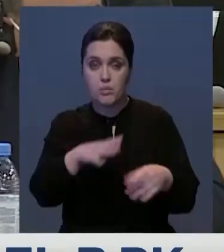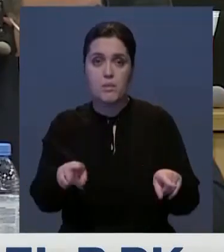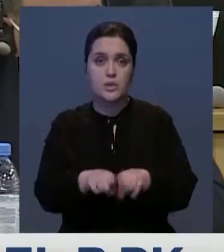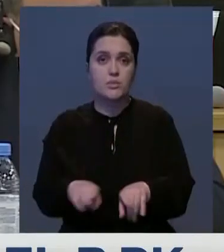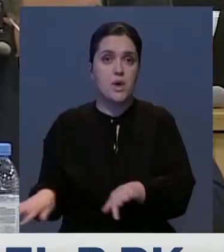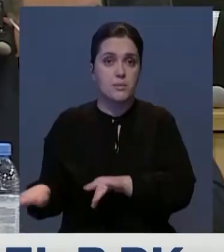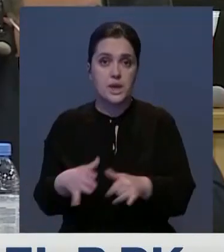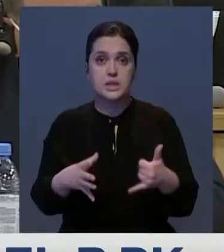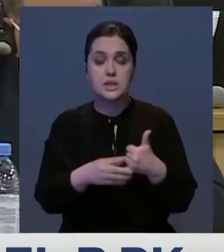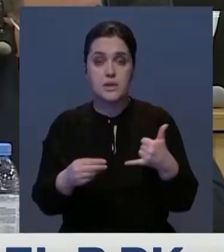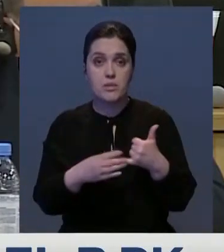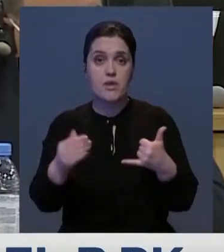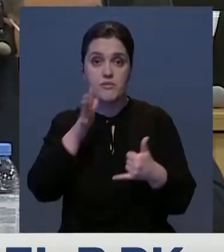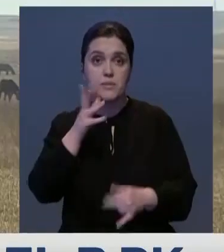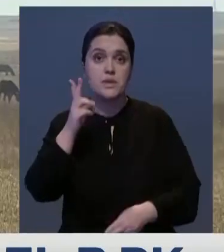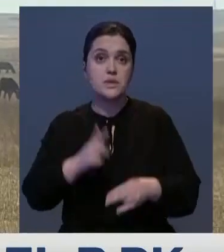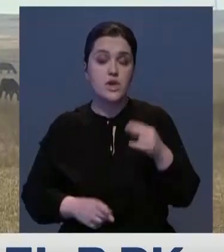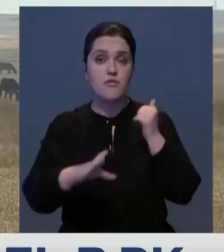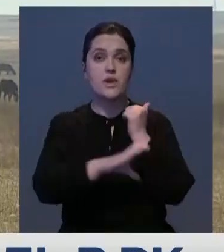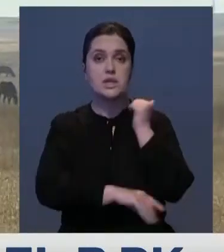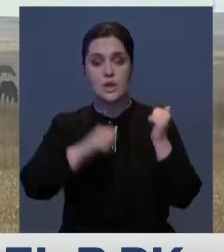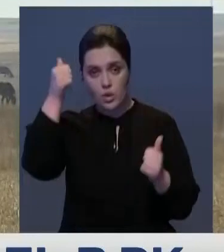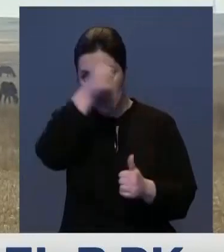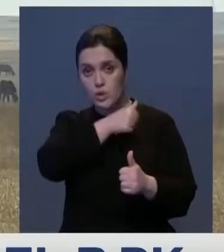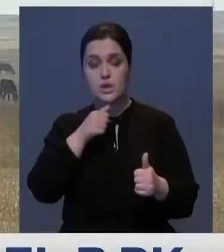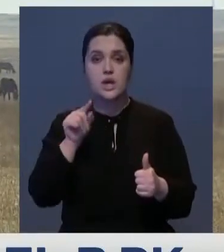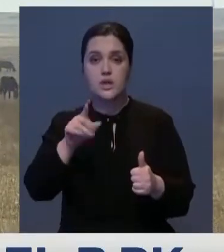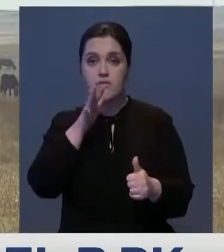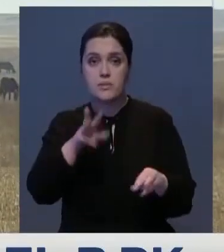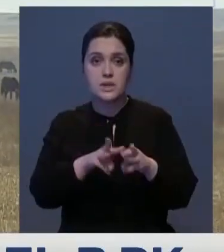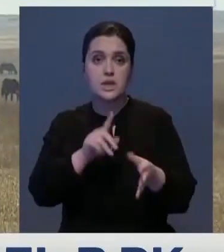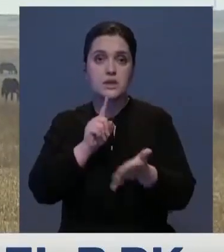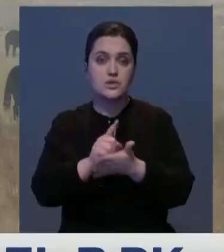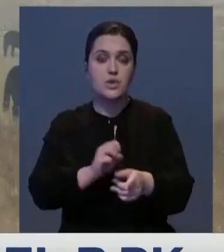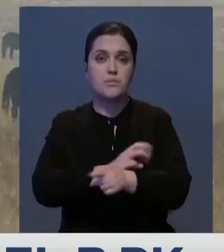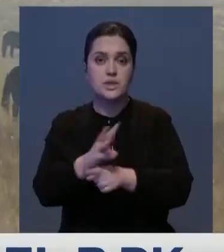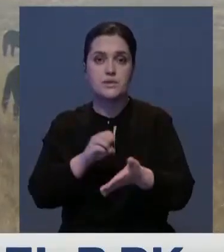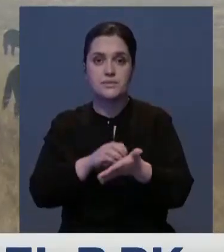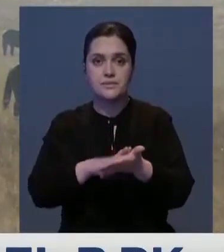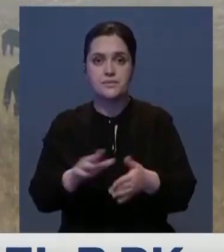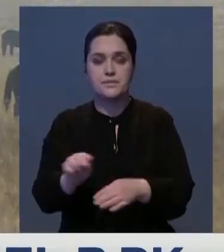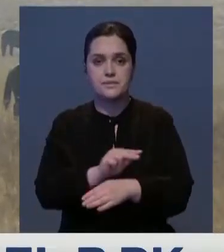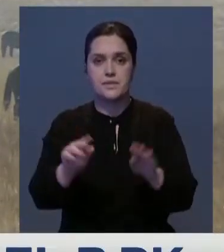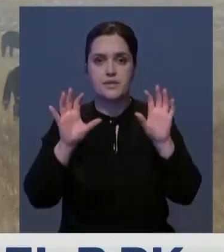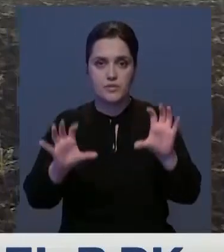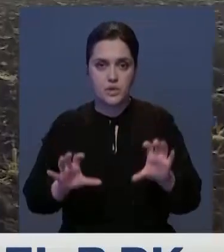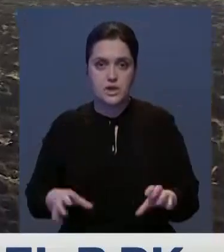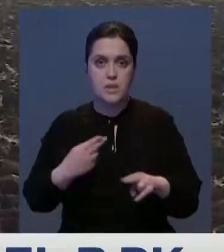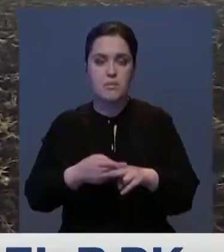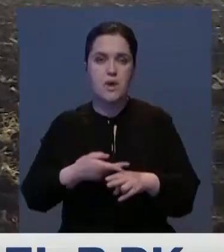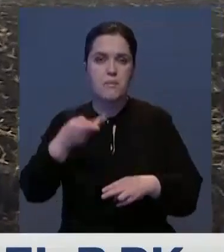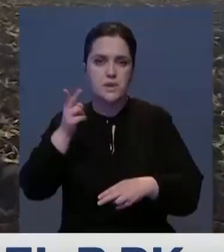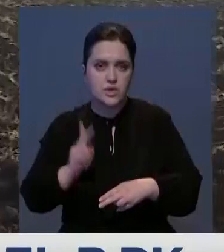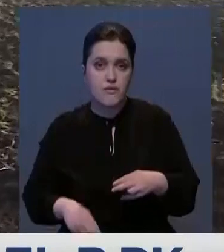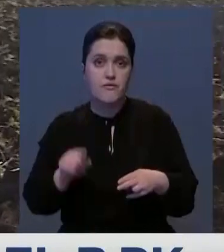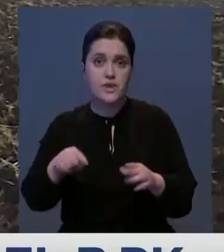подобные операции с землей. Его срок истекает в конце года. К этому времени правительство должно обеспечить внесение поправок в кодекс.